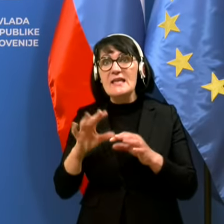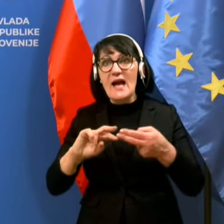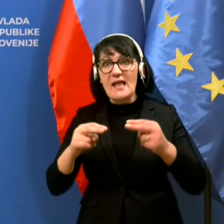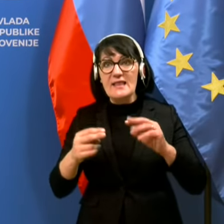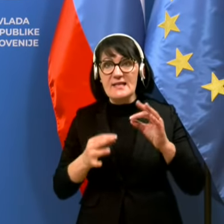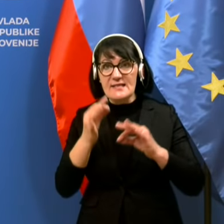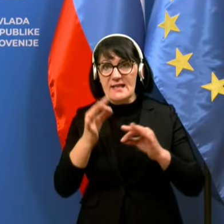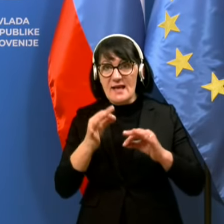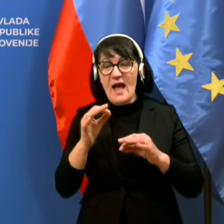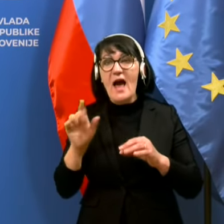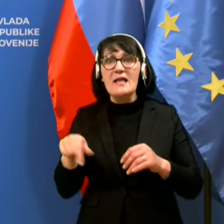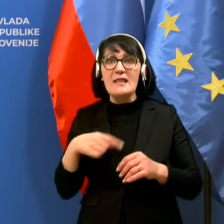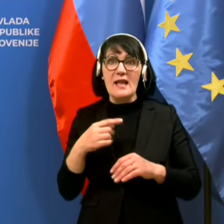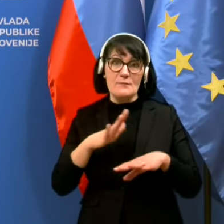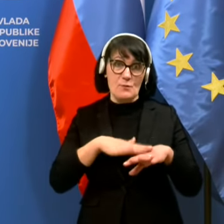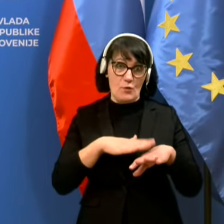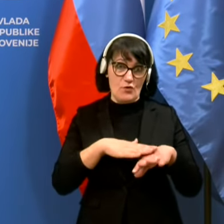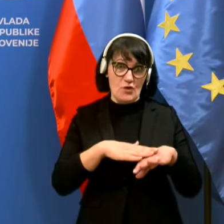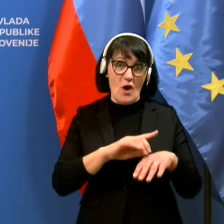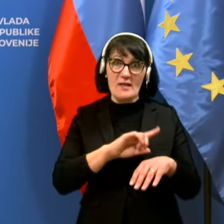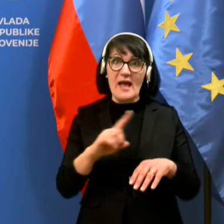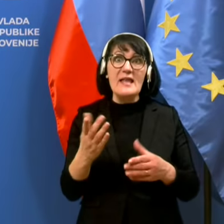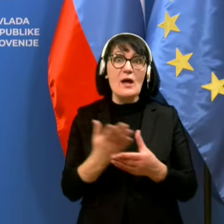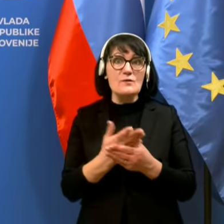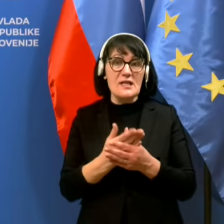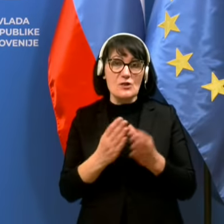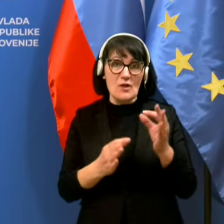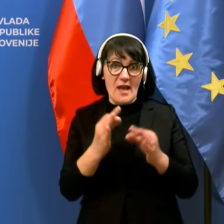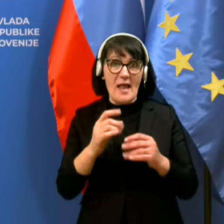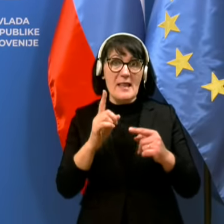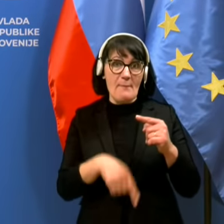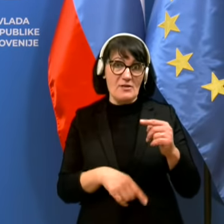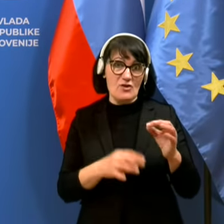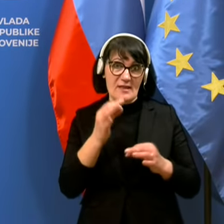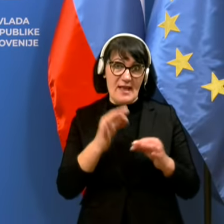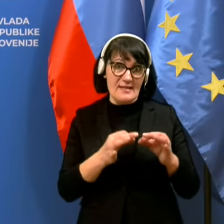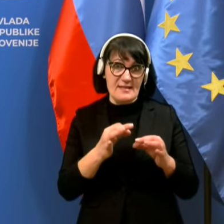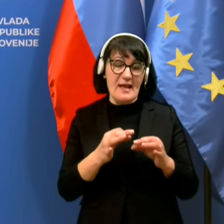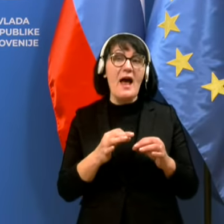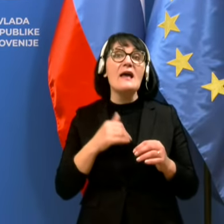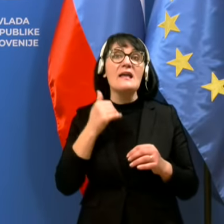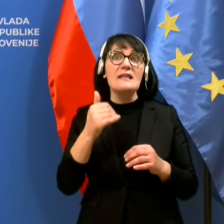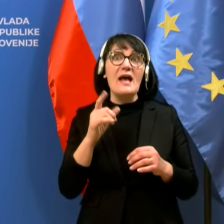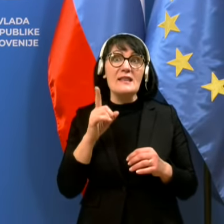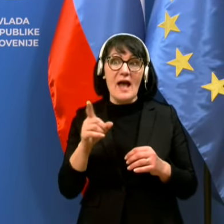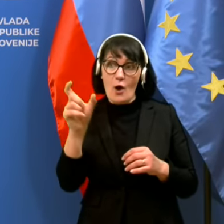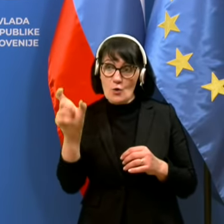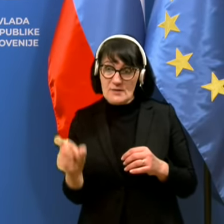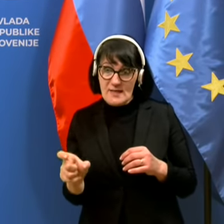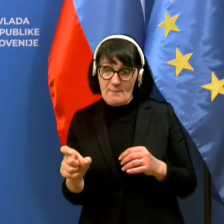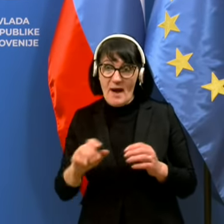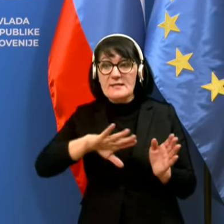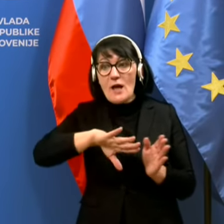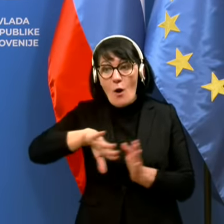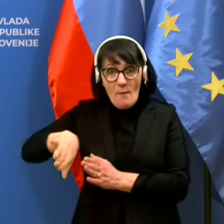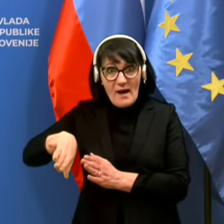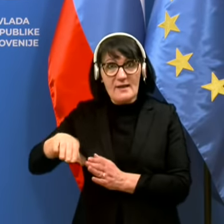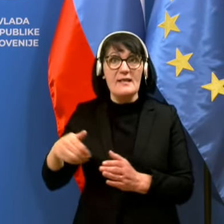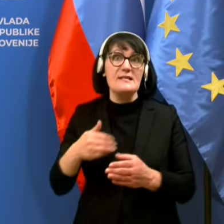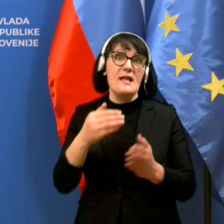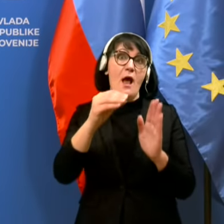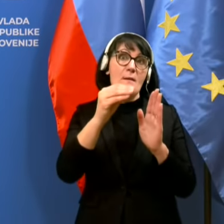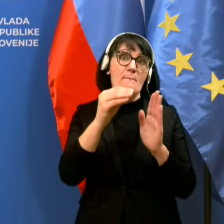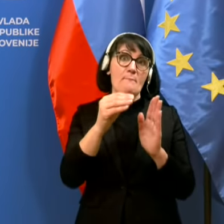prijavijo, da je prišlo do neustreznega testiranja, napačnega testa, kakorkoli že, in da je ta oseba za umakniti iz naše baze.